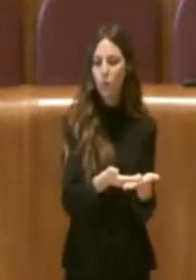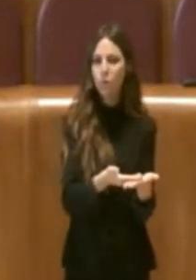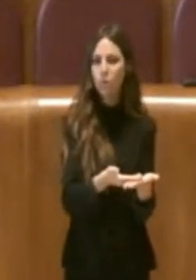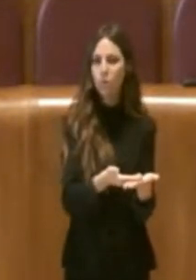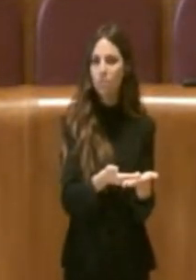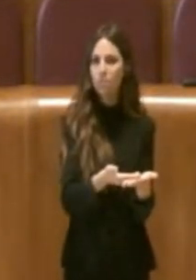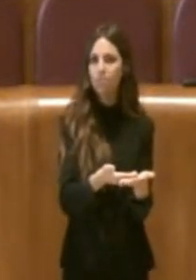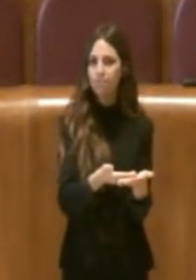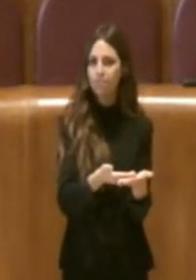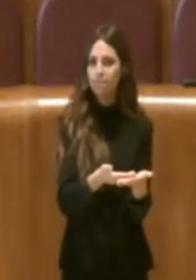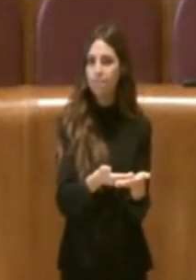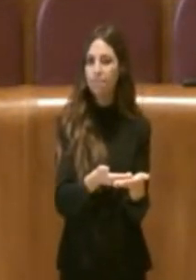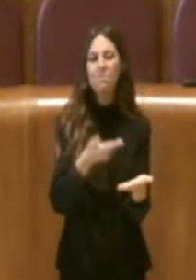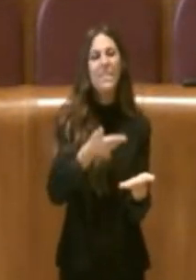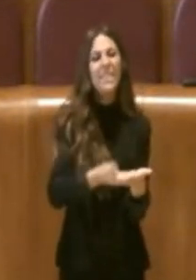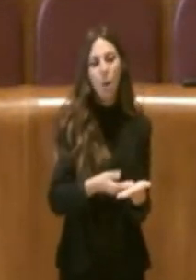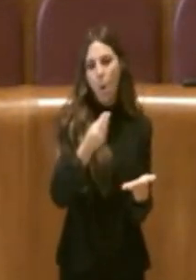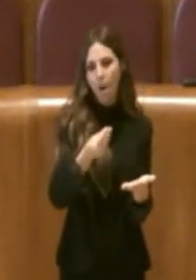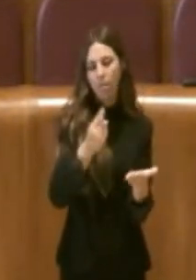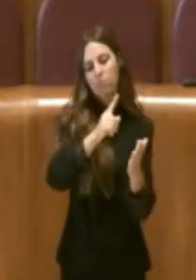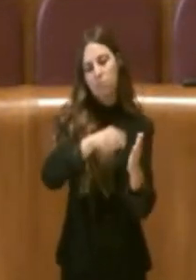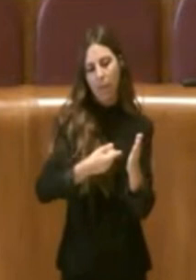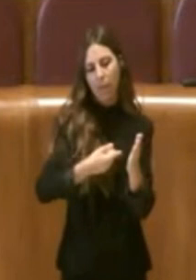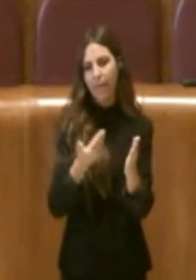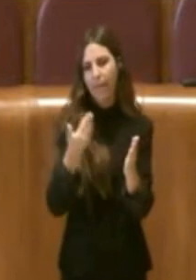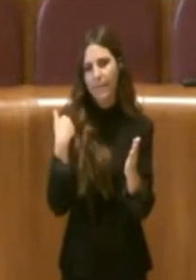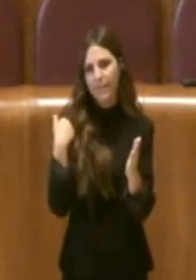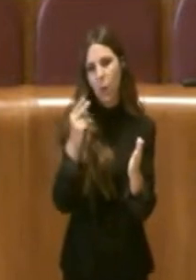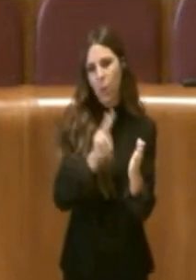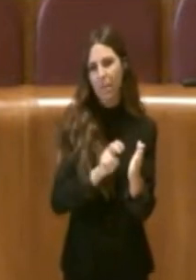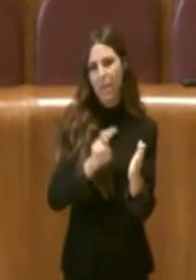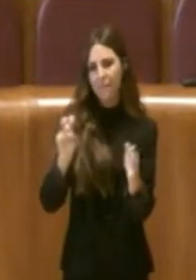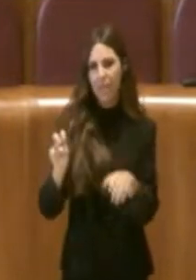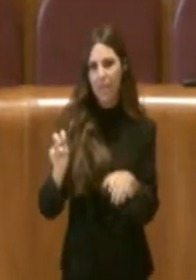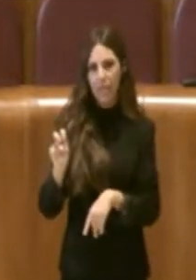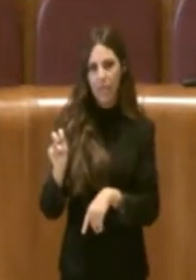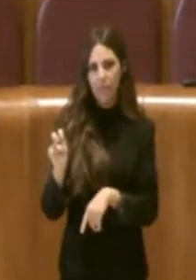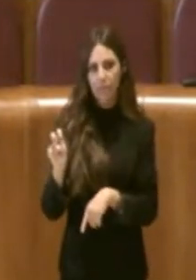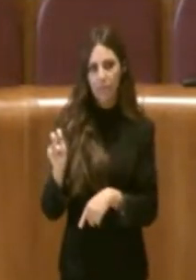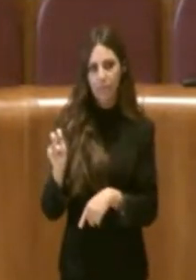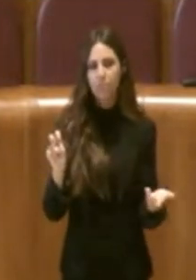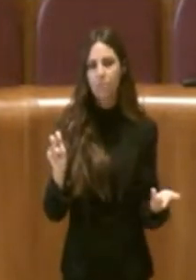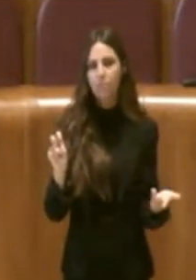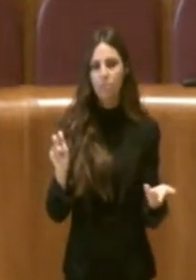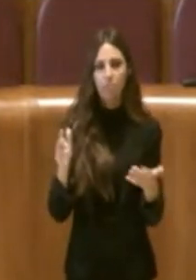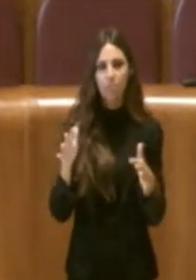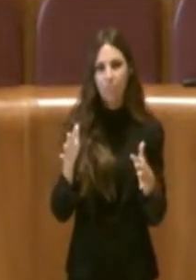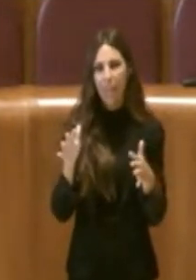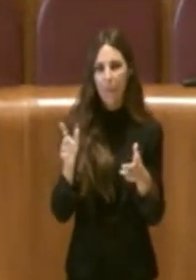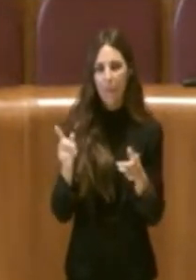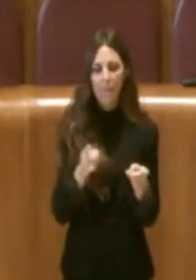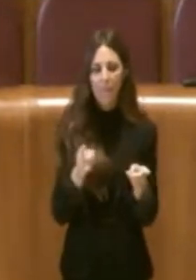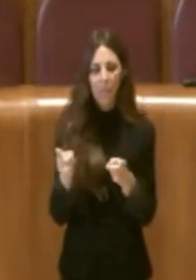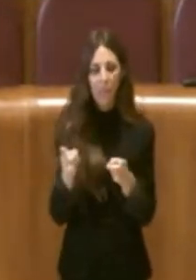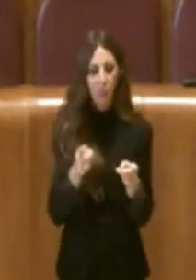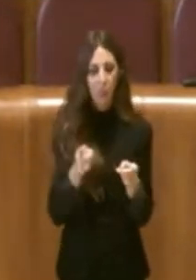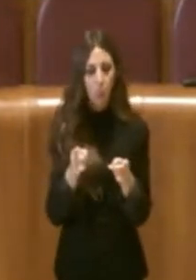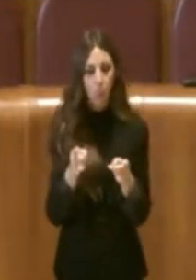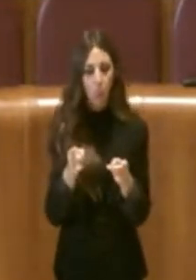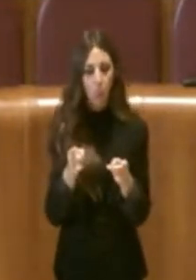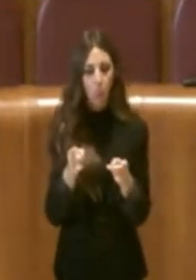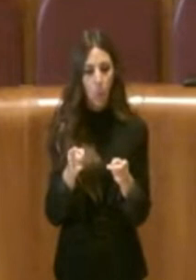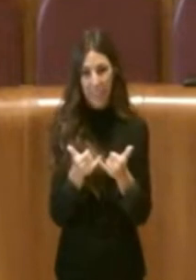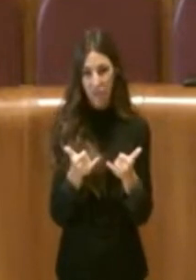depositata molti mesi fa nel 2020 verso la fine dell'anno